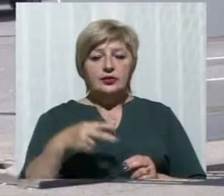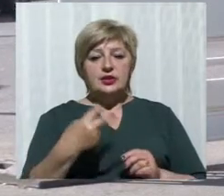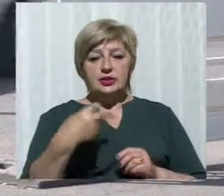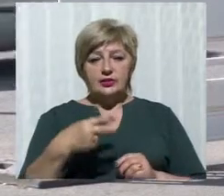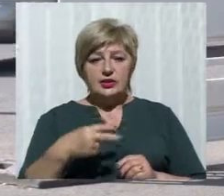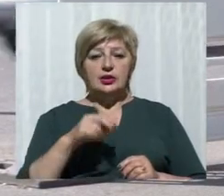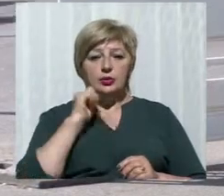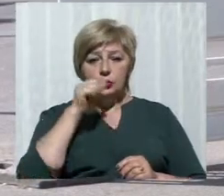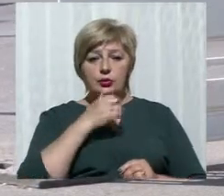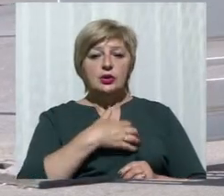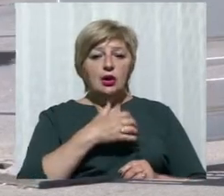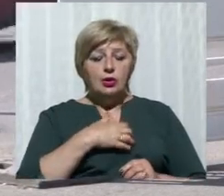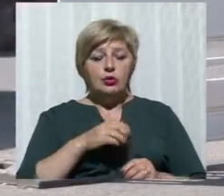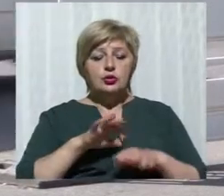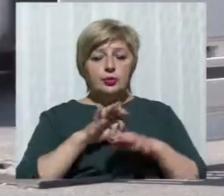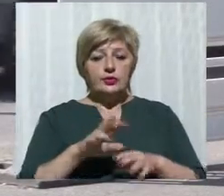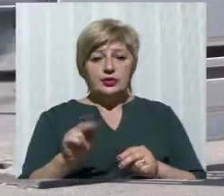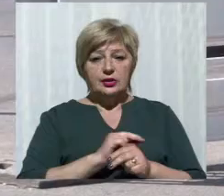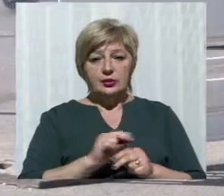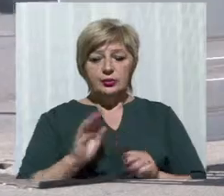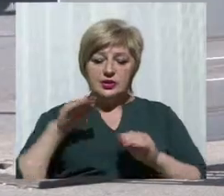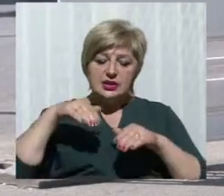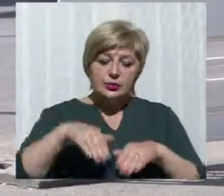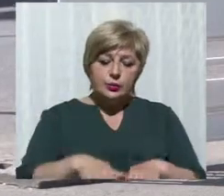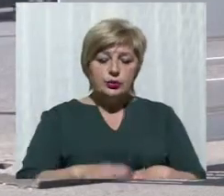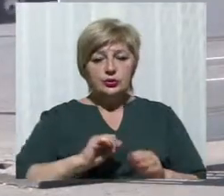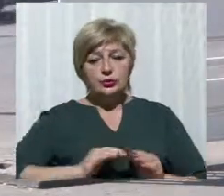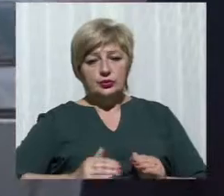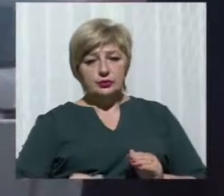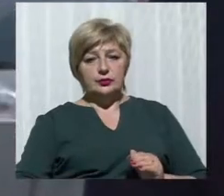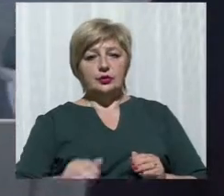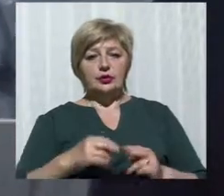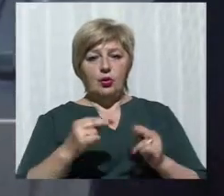хочуть провести реконструкцію спусків з мосту та сходинок.